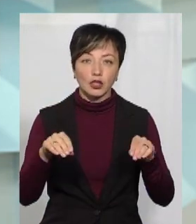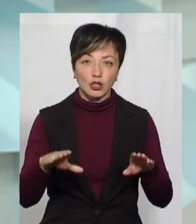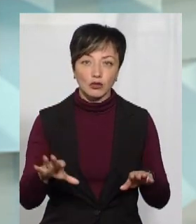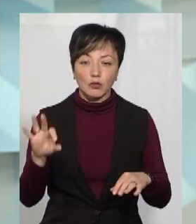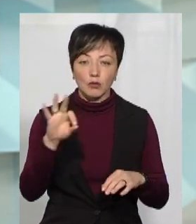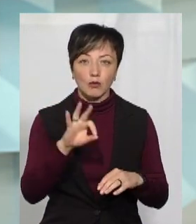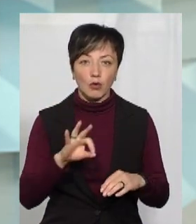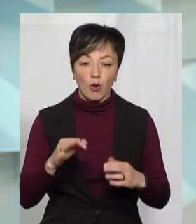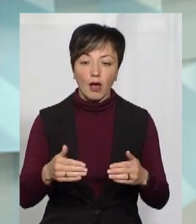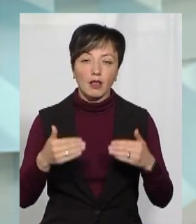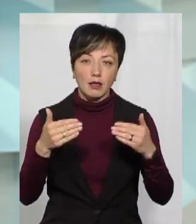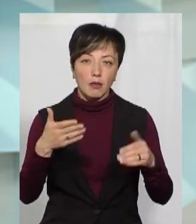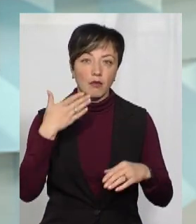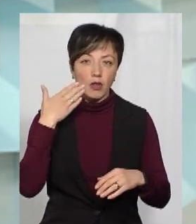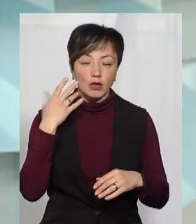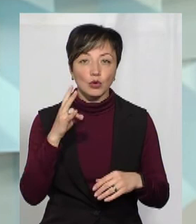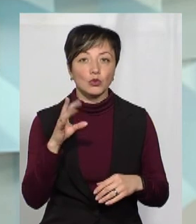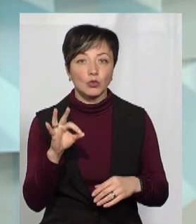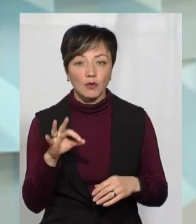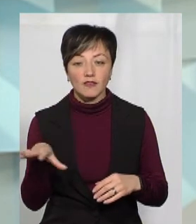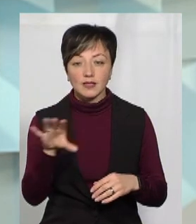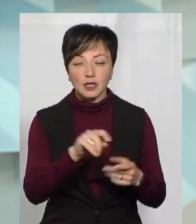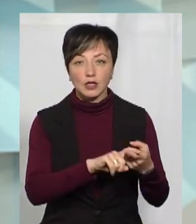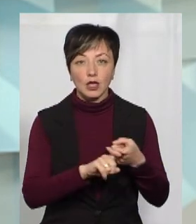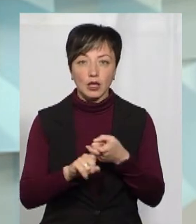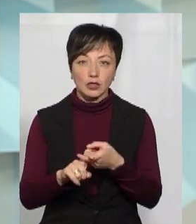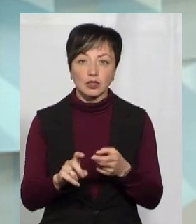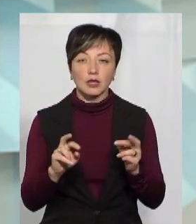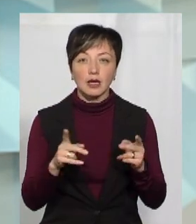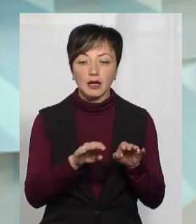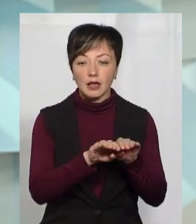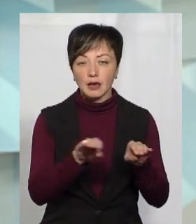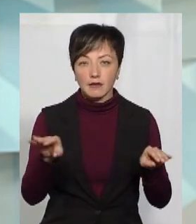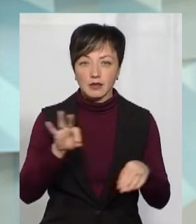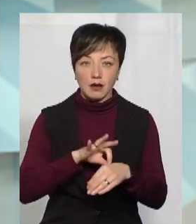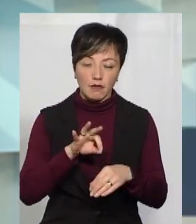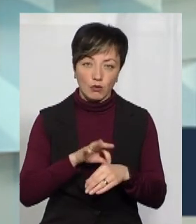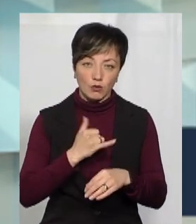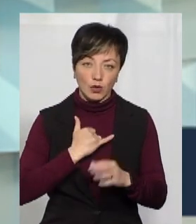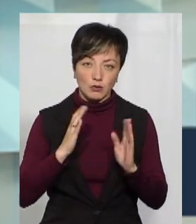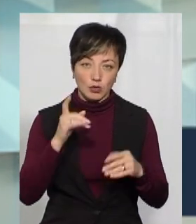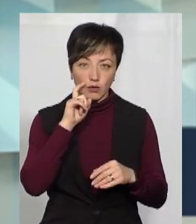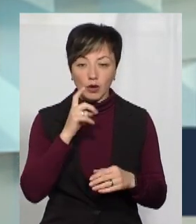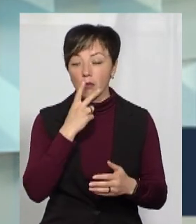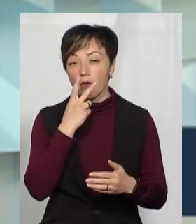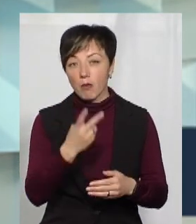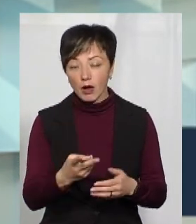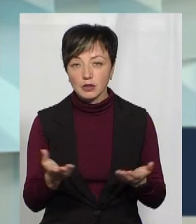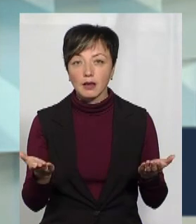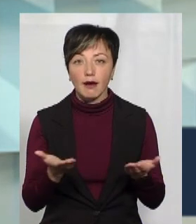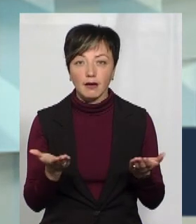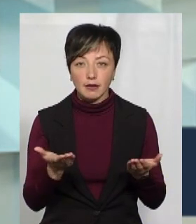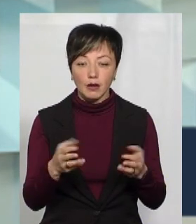про черговий етап пом'якшення. Але, знову таки, все буде залежати від того, який рівень захворюваності ми будемо мати в країні. Будемо бачити,